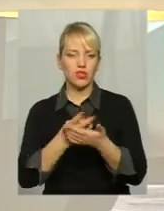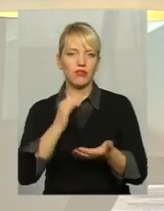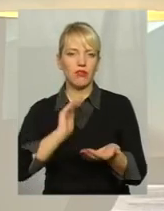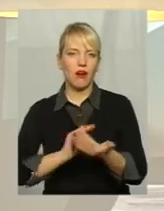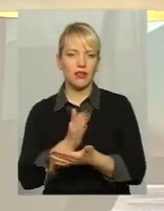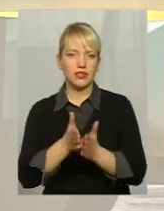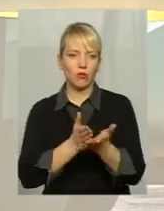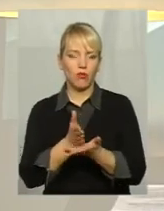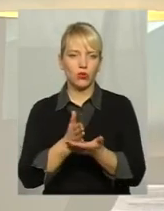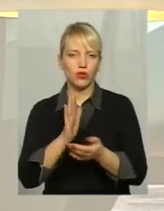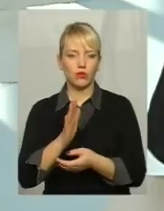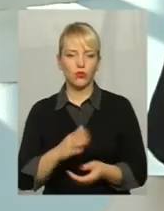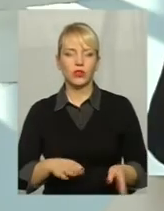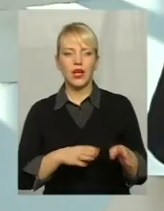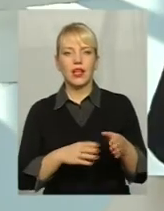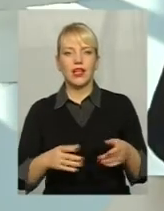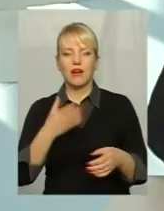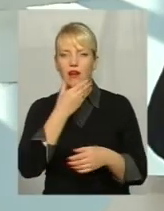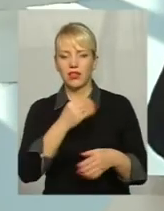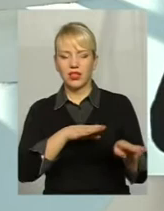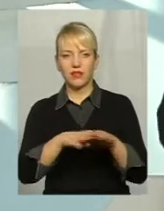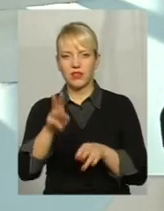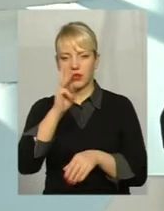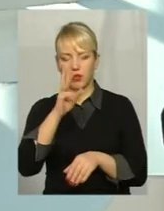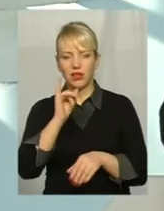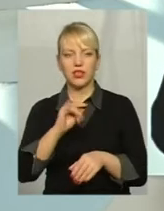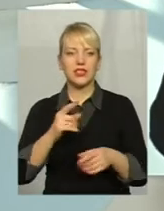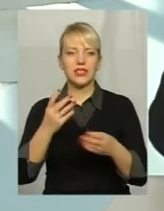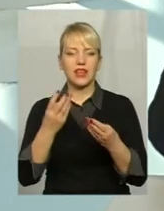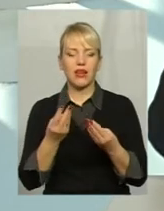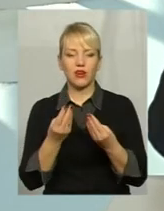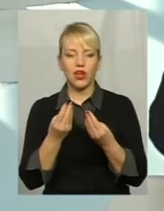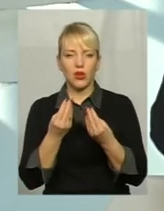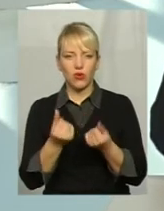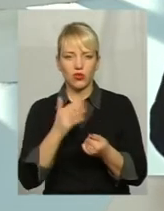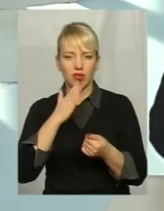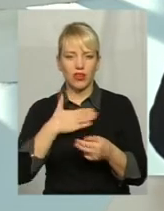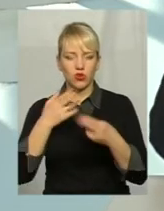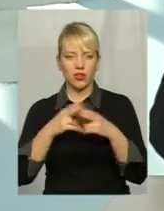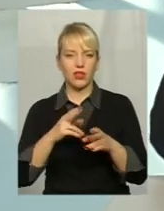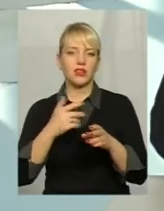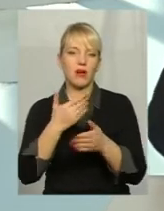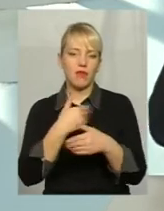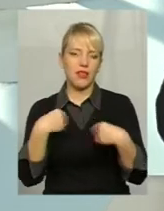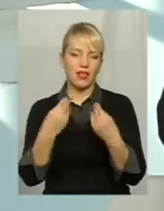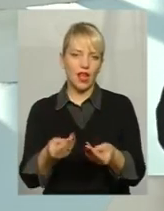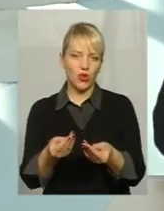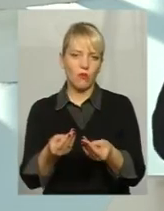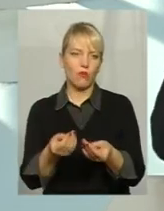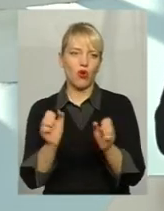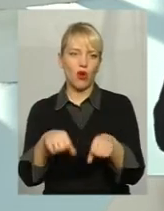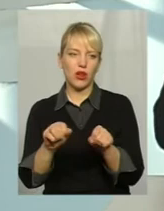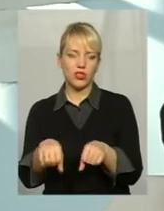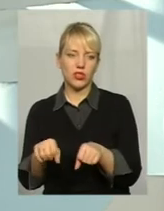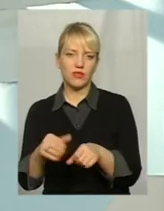послуг І буде належний рівень заробітної плати, і за рахунок нашої техніки ми надаємо можливість працювати, допомагати